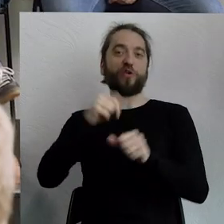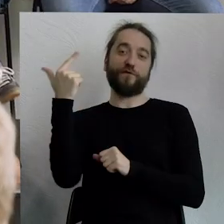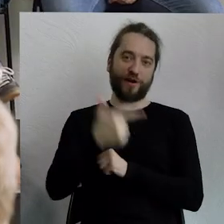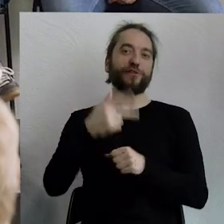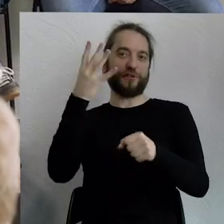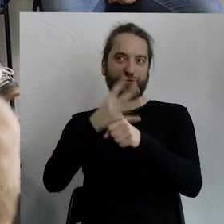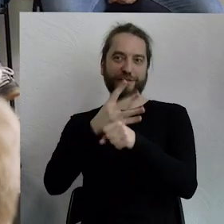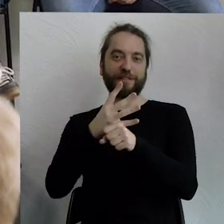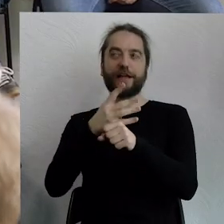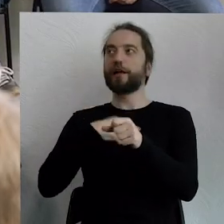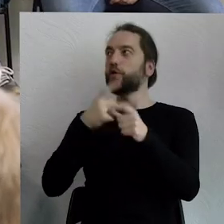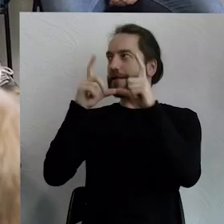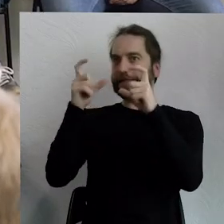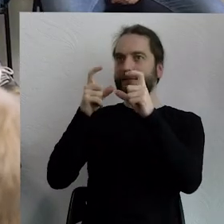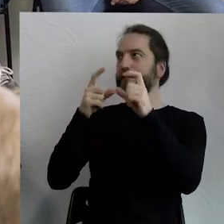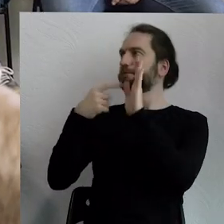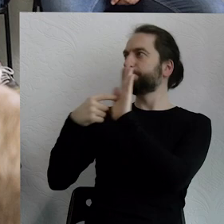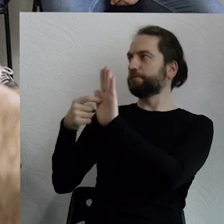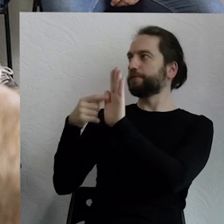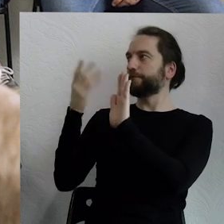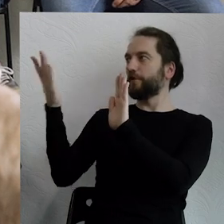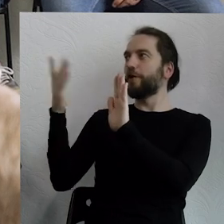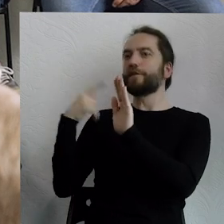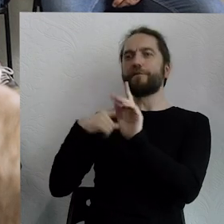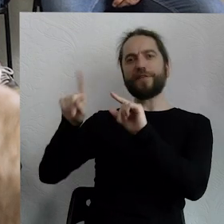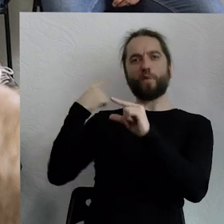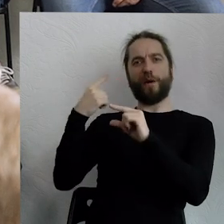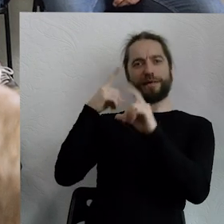odpalę zdjęcie, które trochę mnie intryguje, które mi przysłałeś.